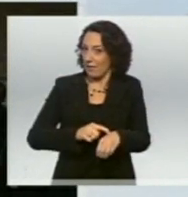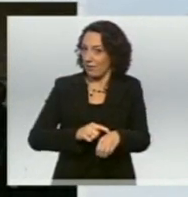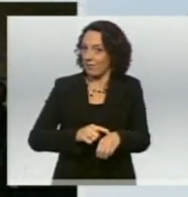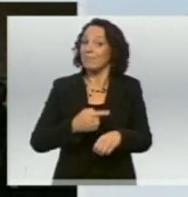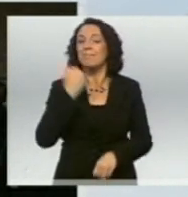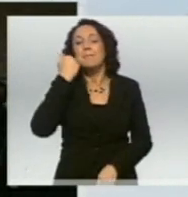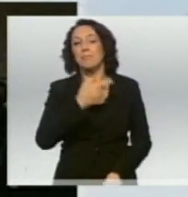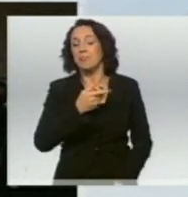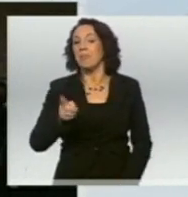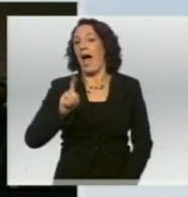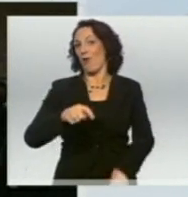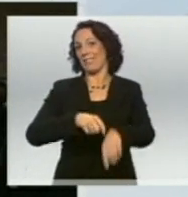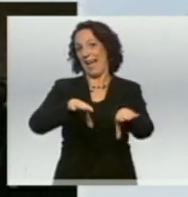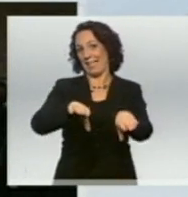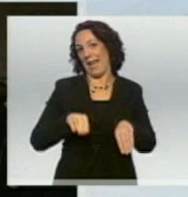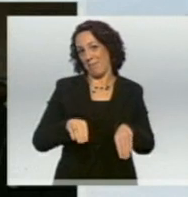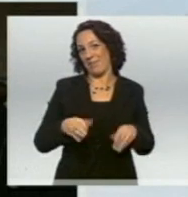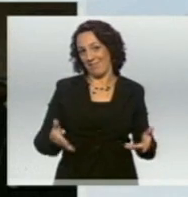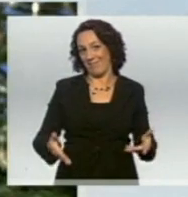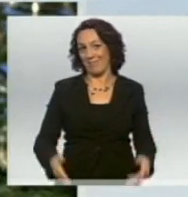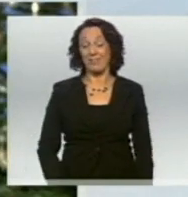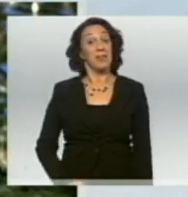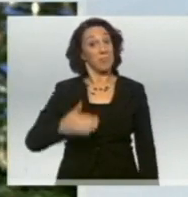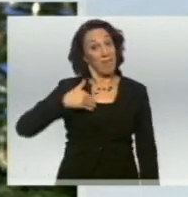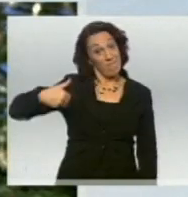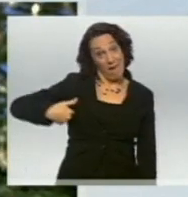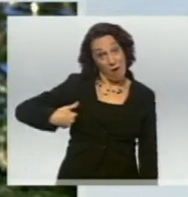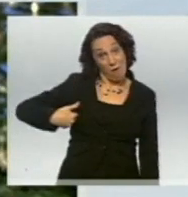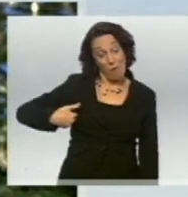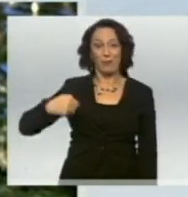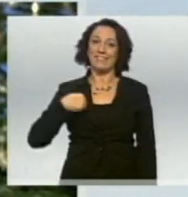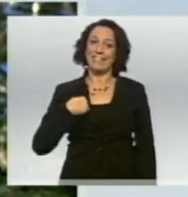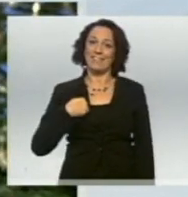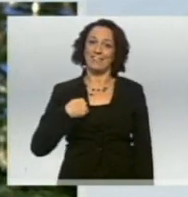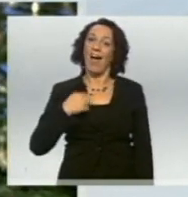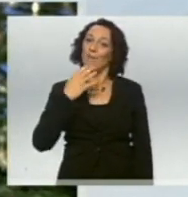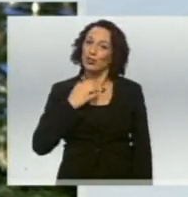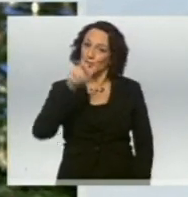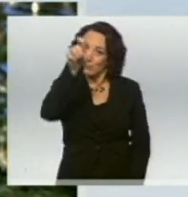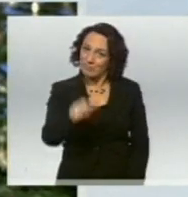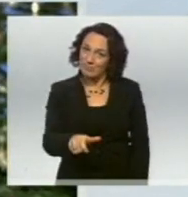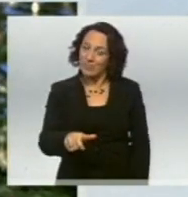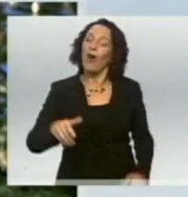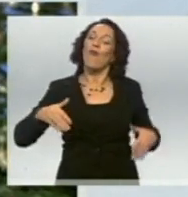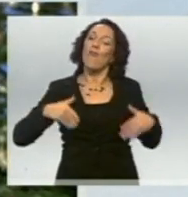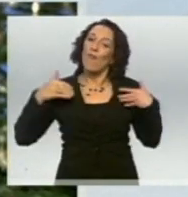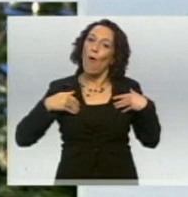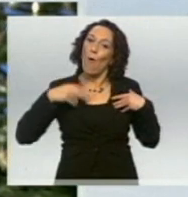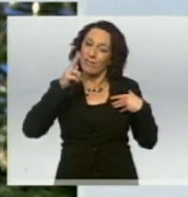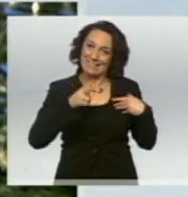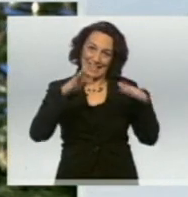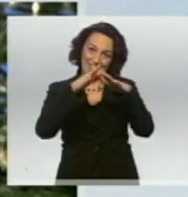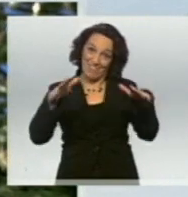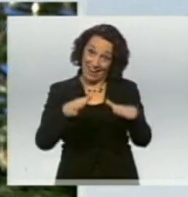uns alle diese Zeit füreinander. Meine Frau und ich wünschen Ihnen frohe, gesegnete Weihnachten